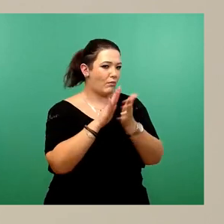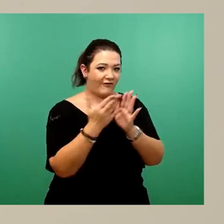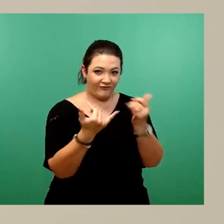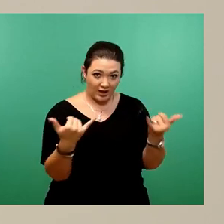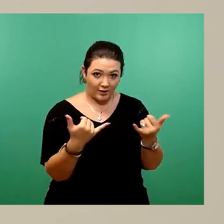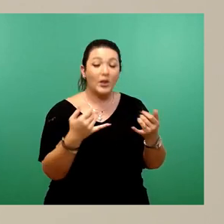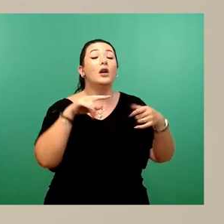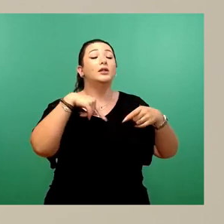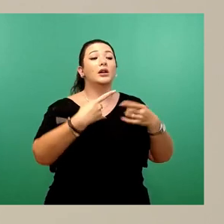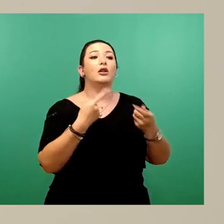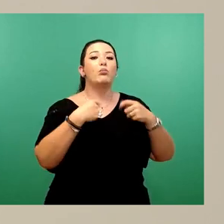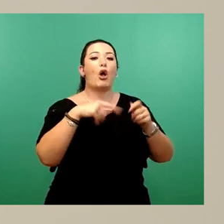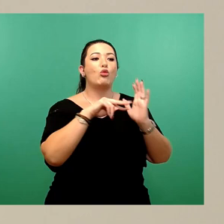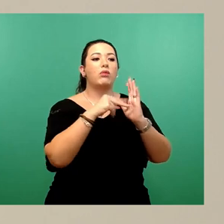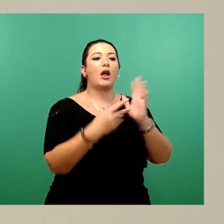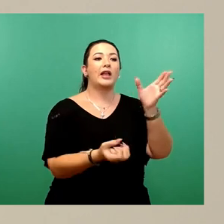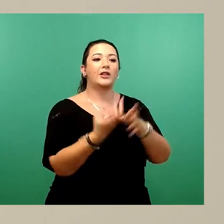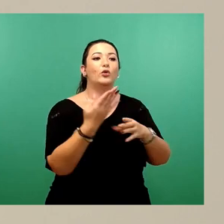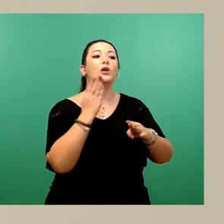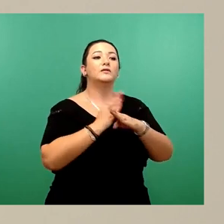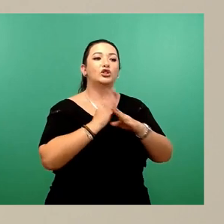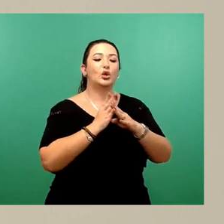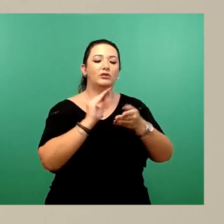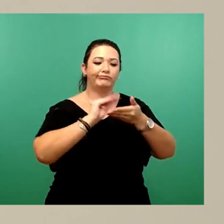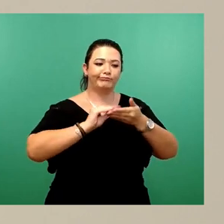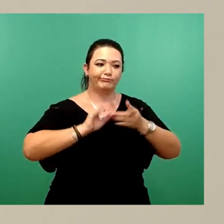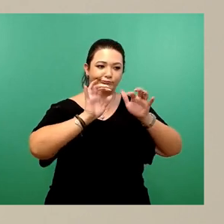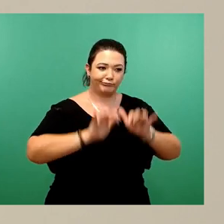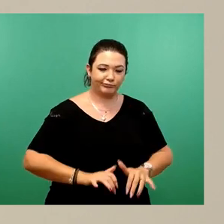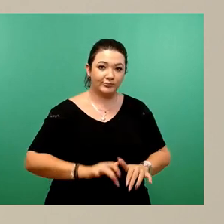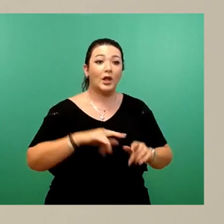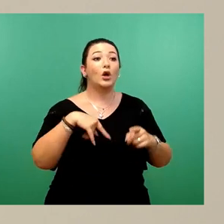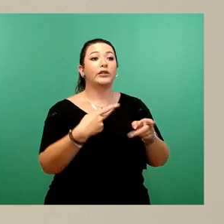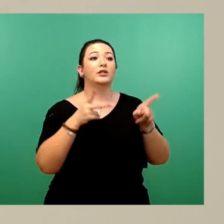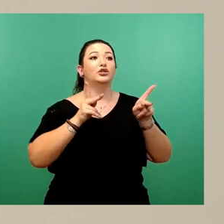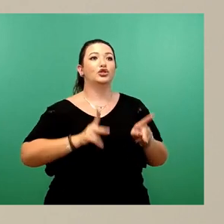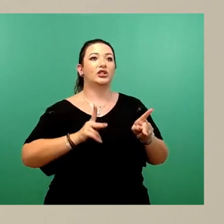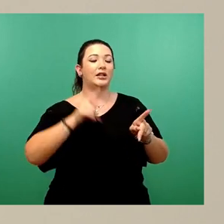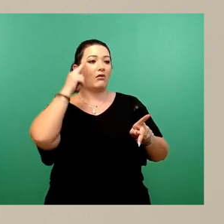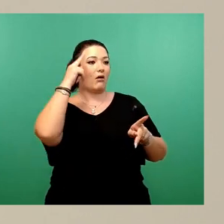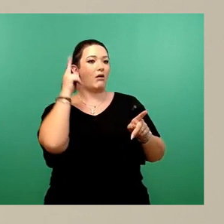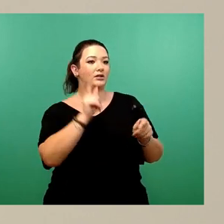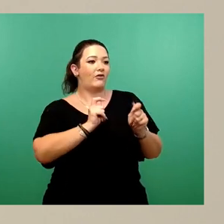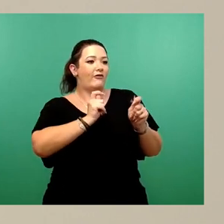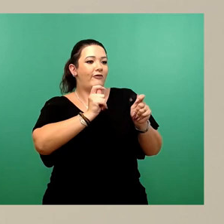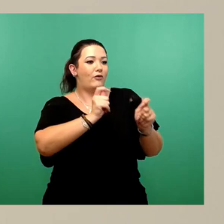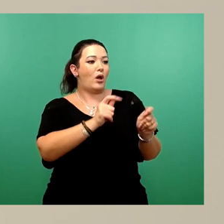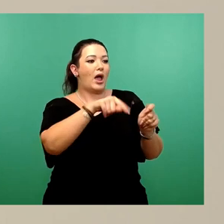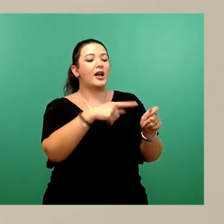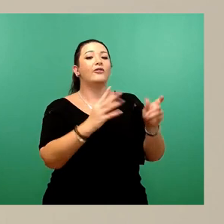erarbeitet und die Stadtratsvorlage zur Billigung des Bebauungsplanentwurfs